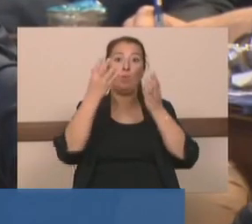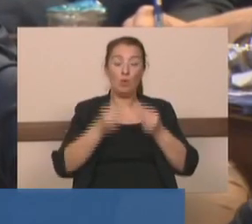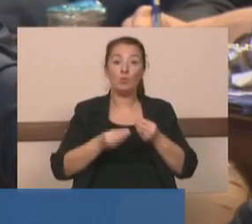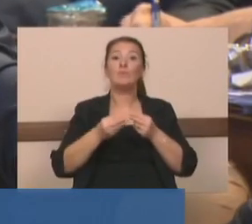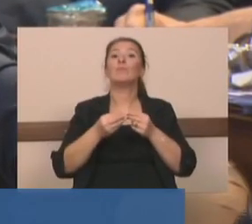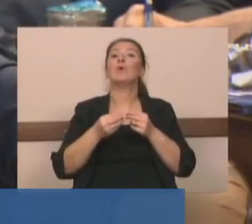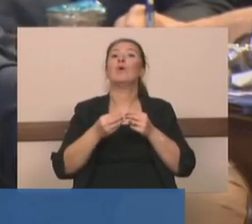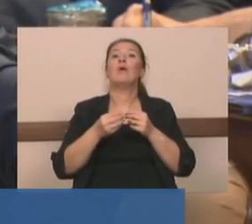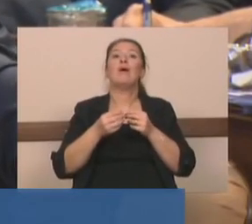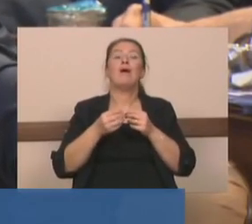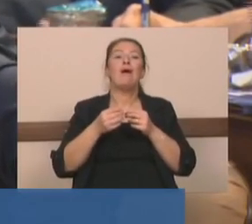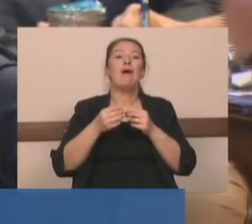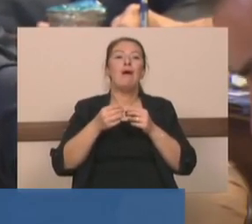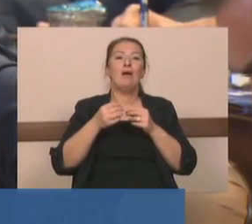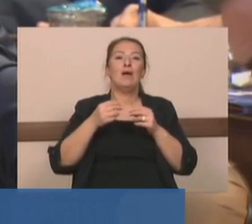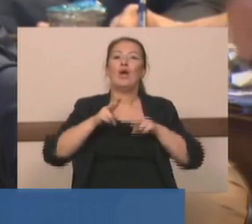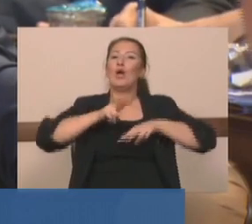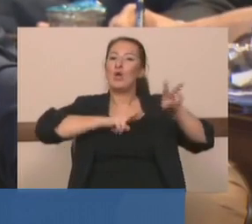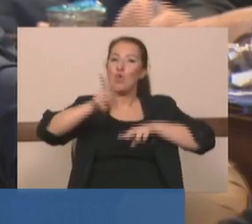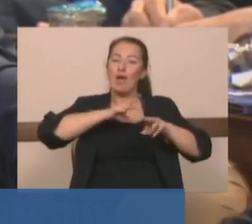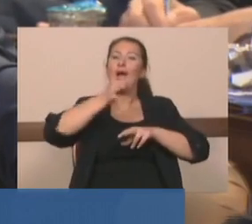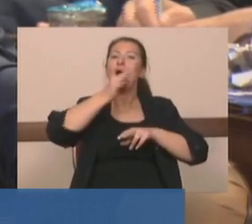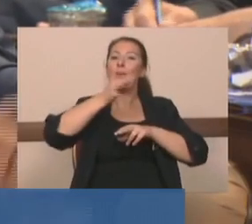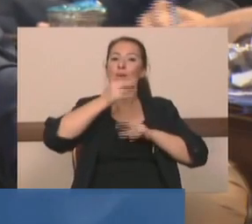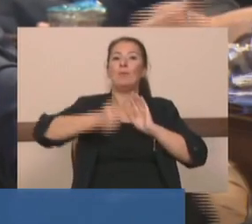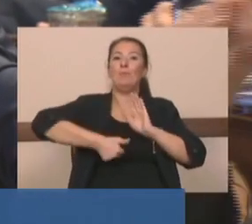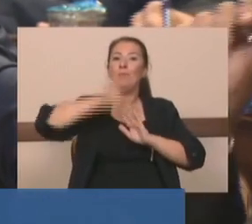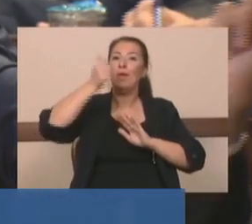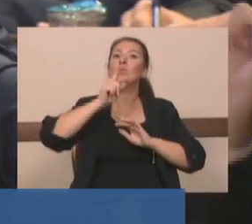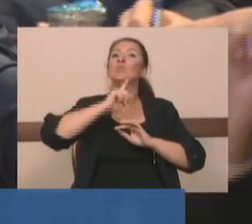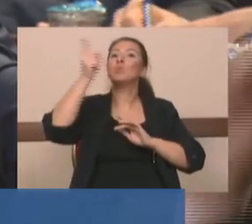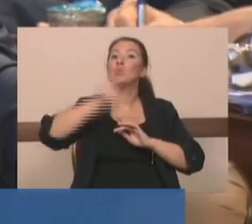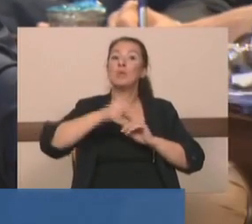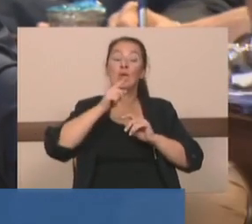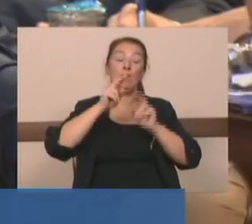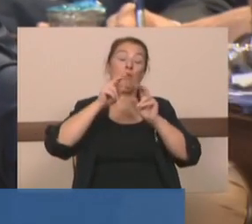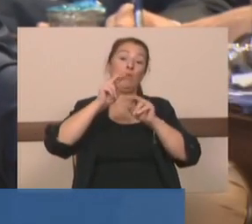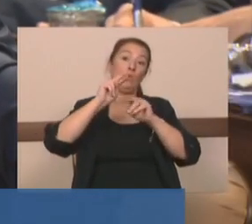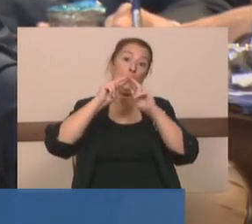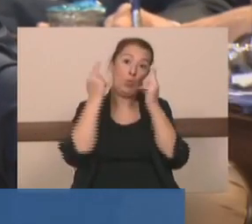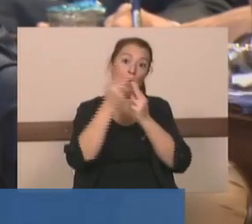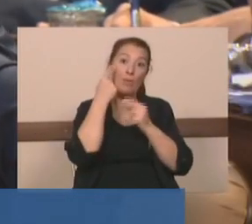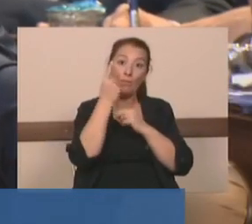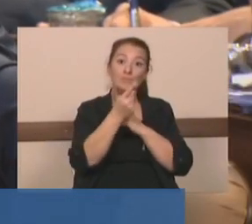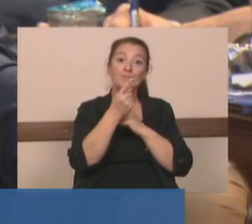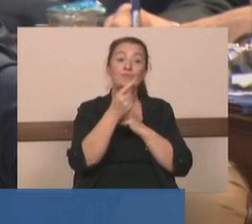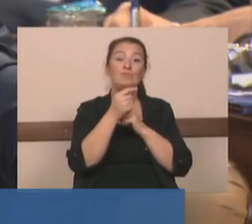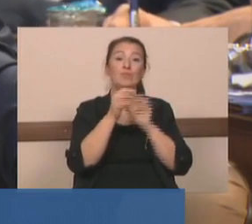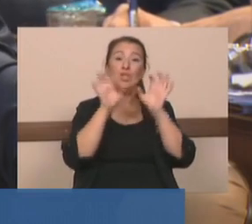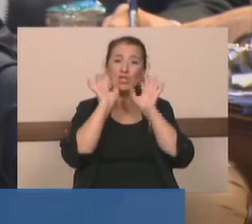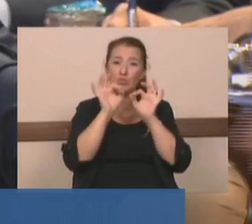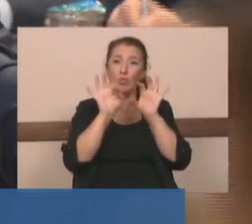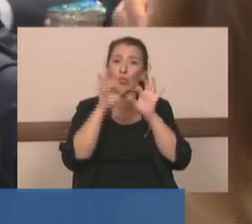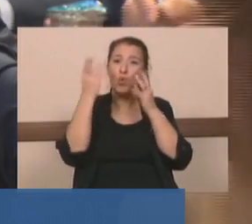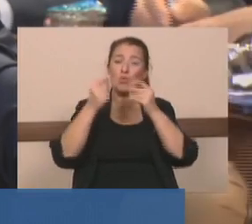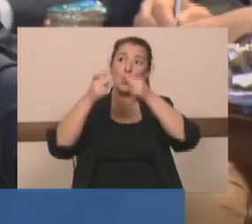Bakanlığı'nın istatistiklerine ve dünya istatistiklerine bakarsanız size görüntü gönderdim. Şu anda mümkün olsa da Uydu'ya girsek ve